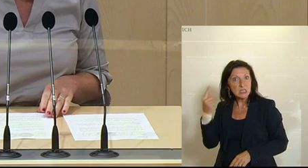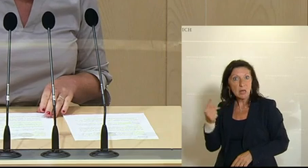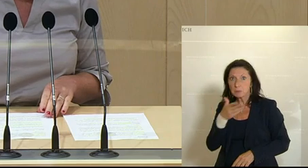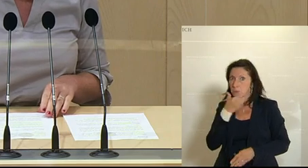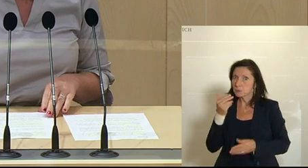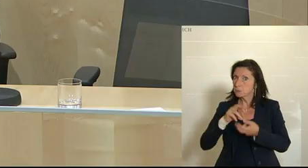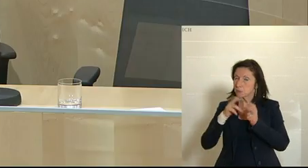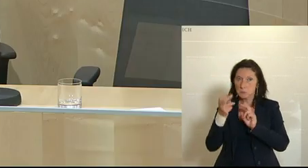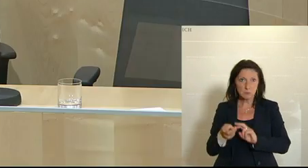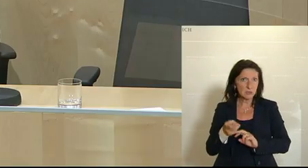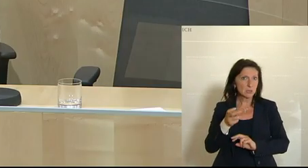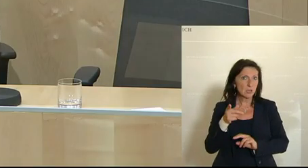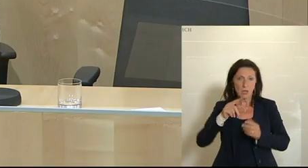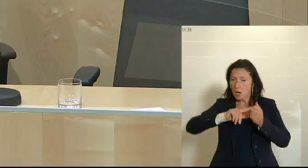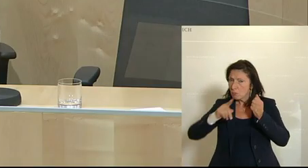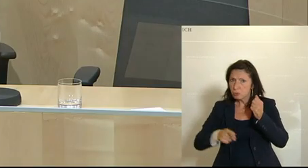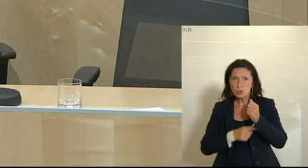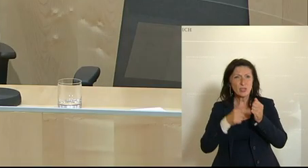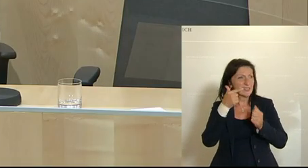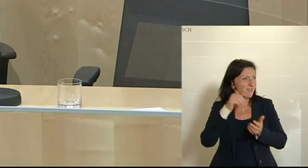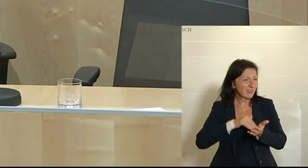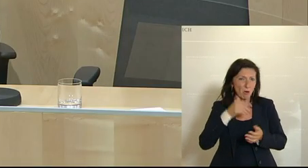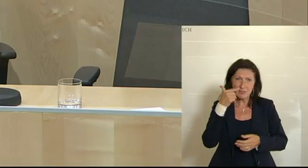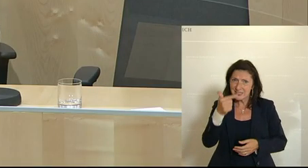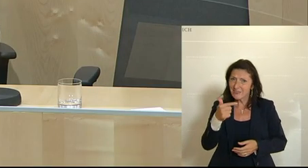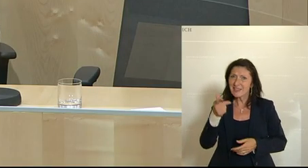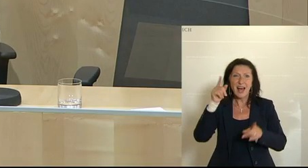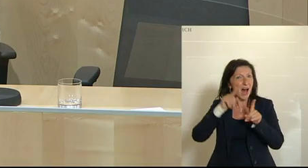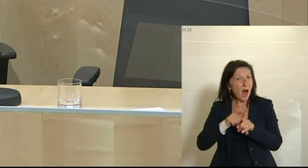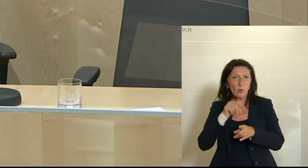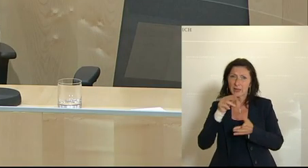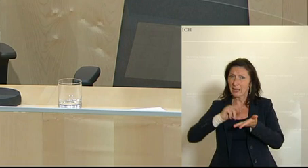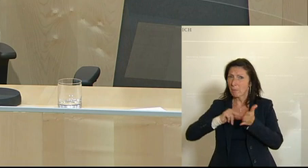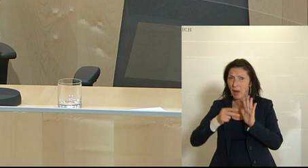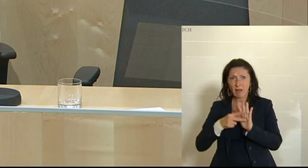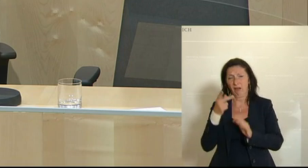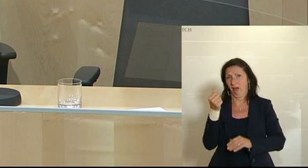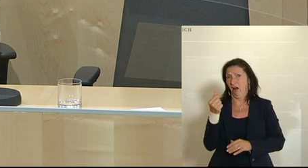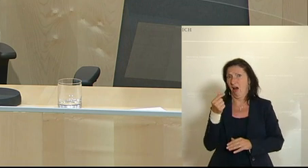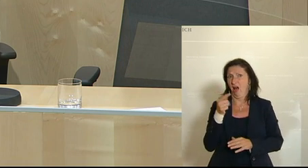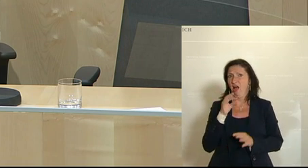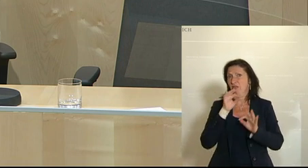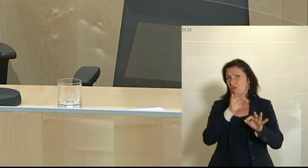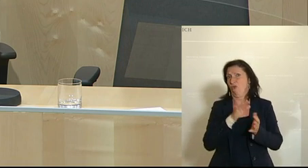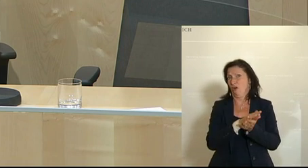umgesetzt. Nicht einmal im Budget 2020 hat man hier Geldmittel vorgesehen, obwohl es im